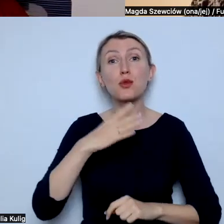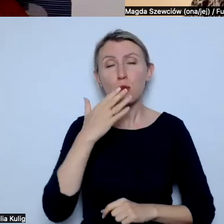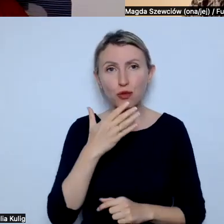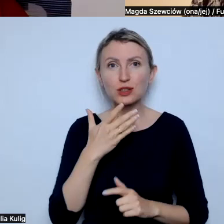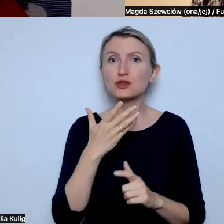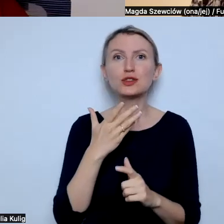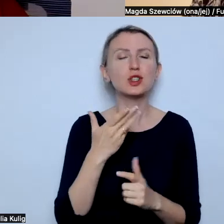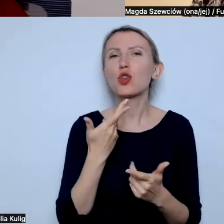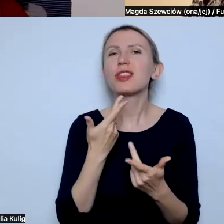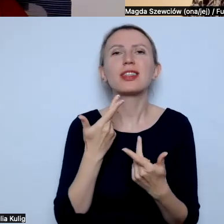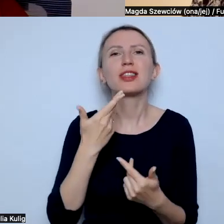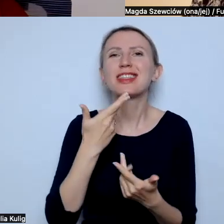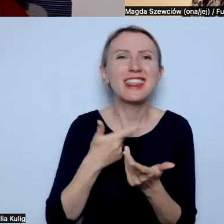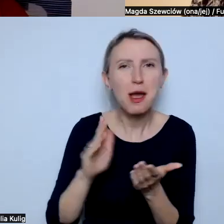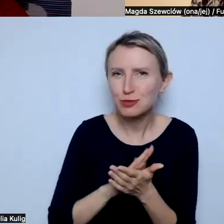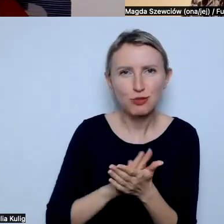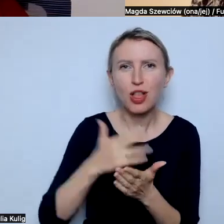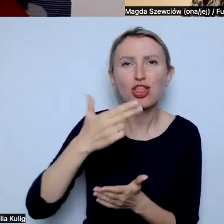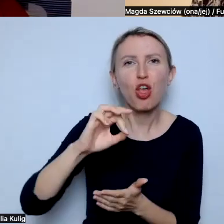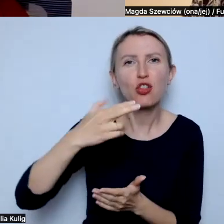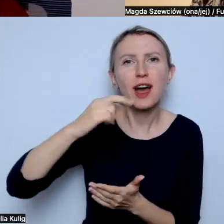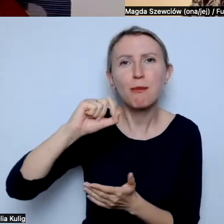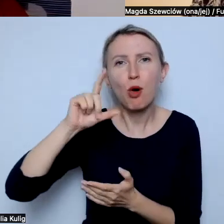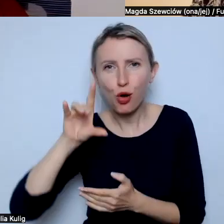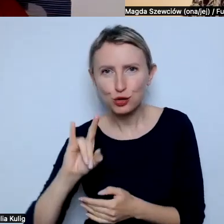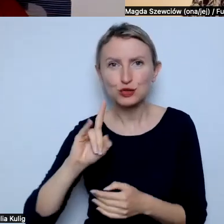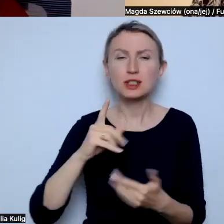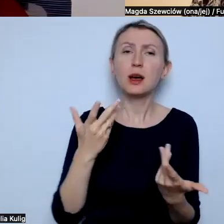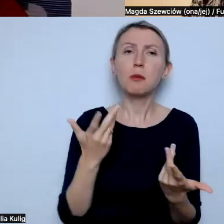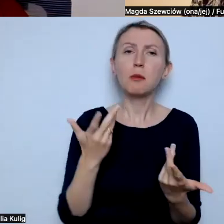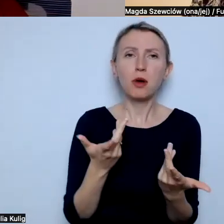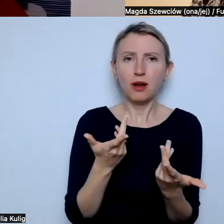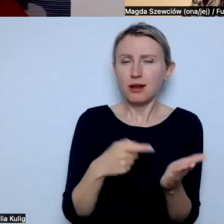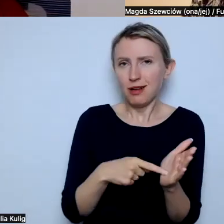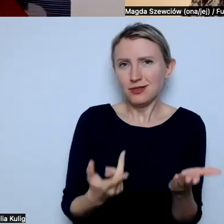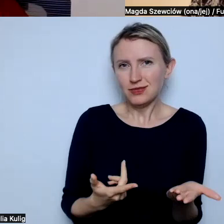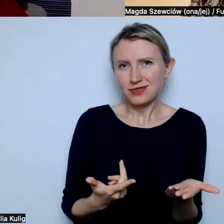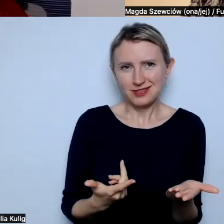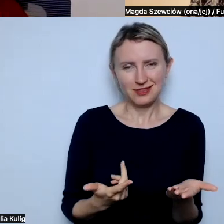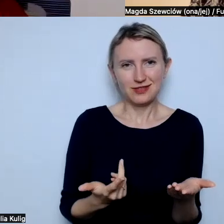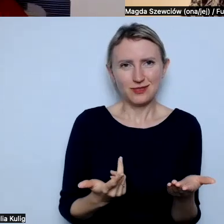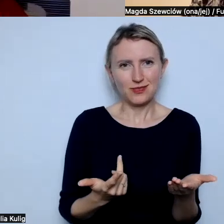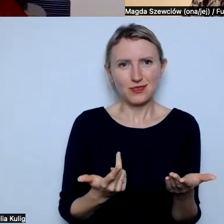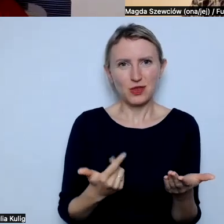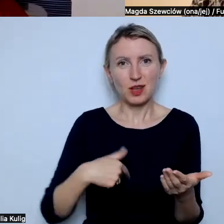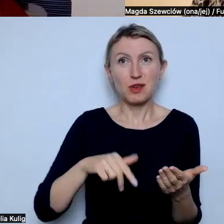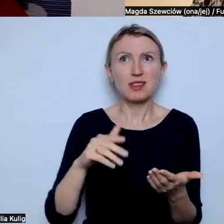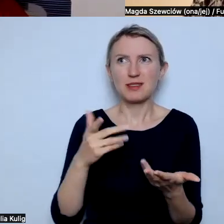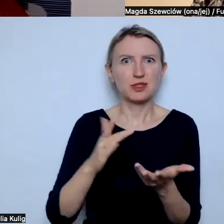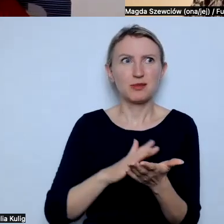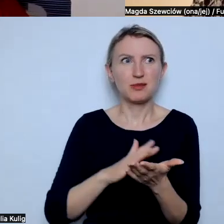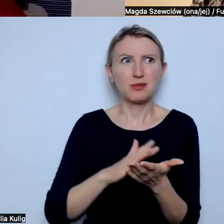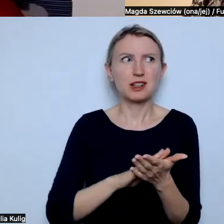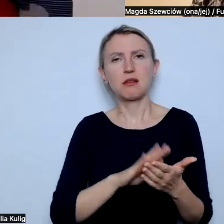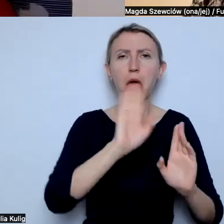nieprzeprosinach, bo, no bo tak, to jak już mam taki sposób przepraszać, to już lepiej nie przepraszyć.